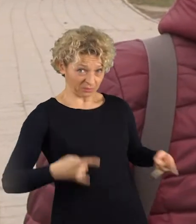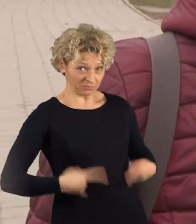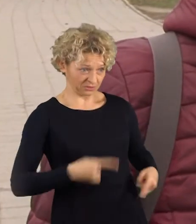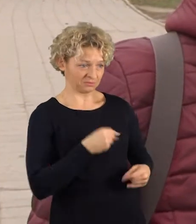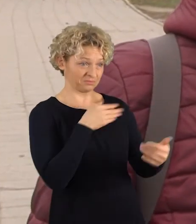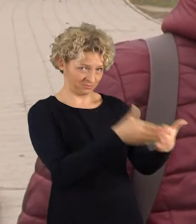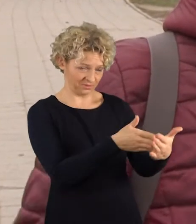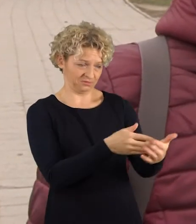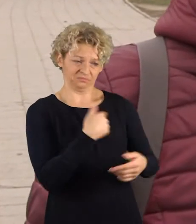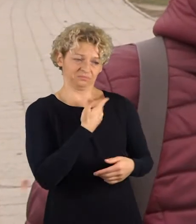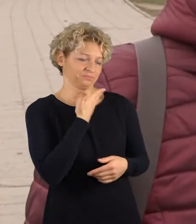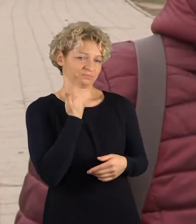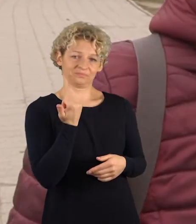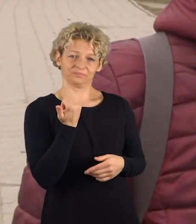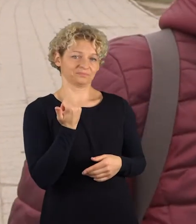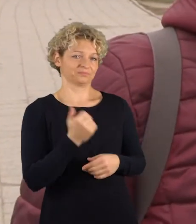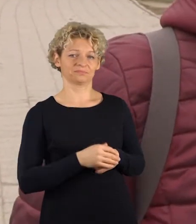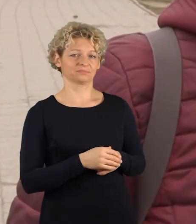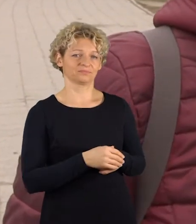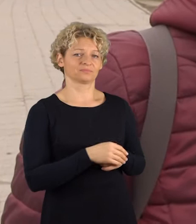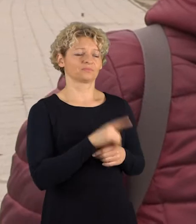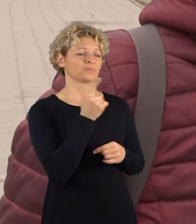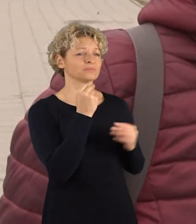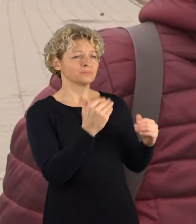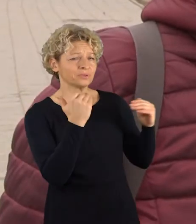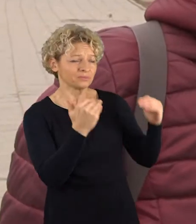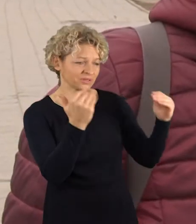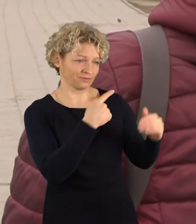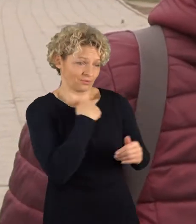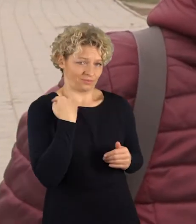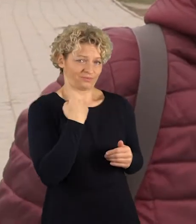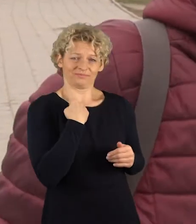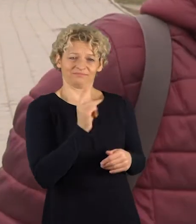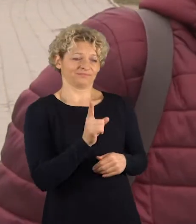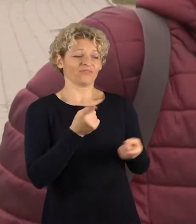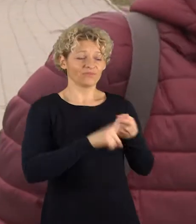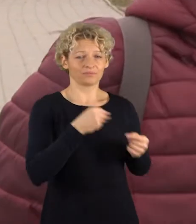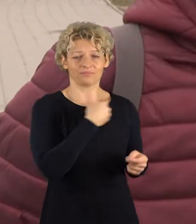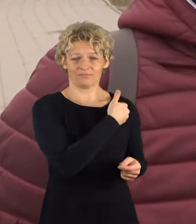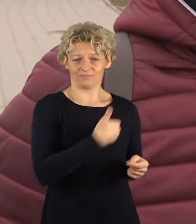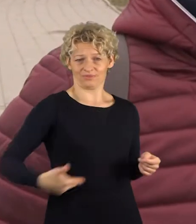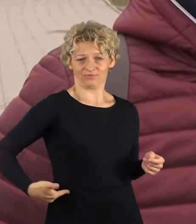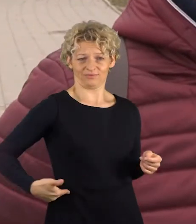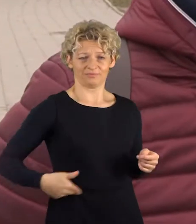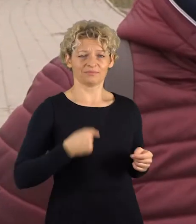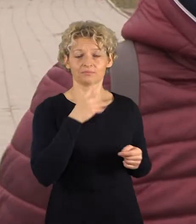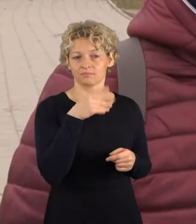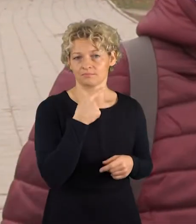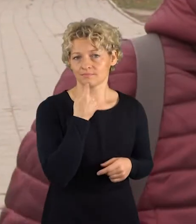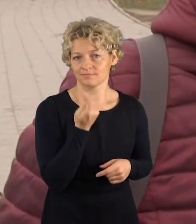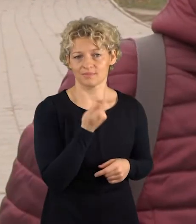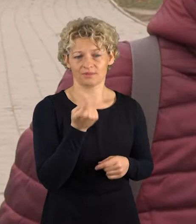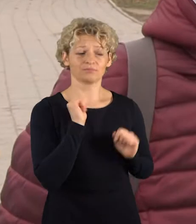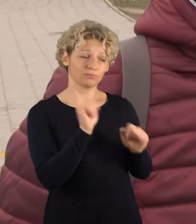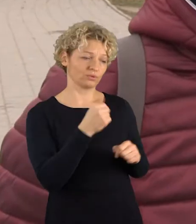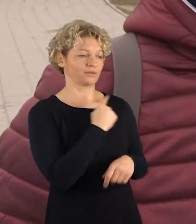kelia kainas, pašalpas irgi nieko neanduodė, iš tikrųjų. Galėtų kiekvienam vaikų ir skirti, kad